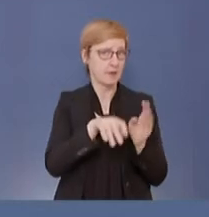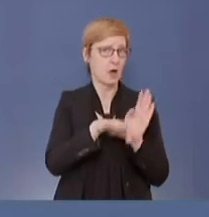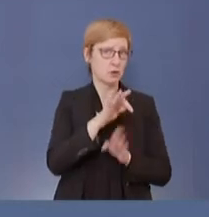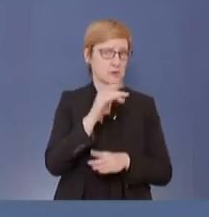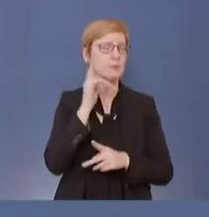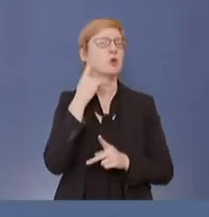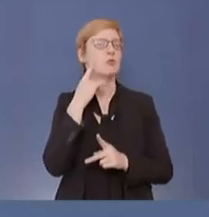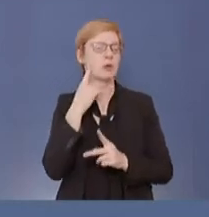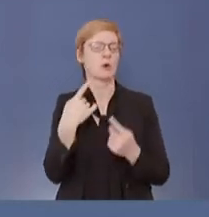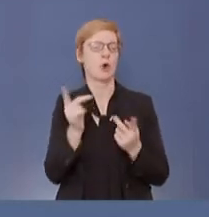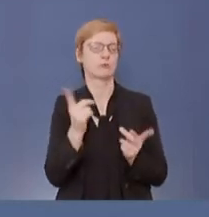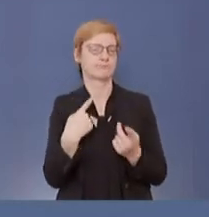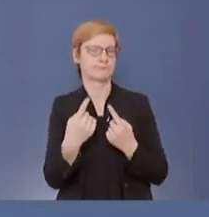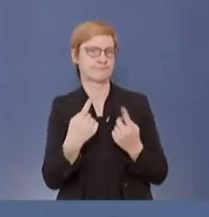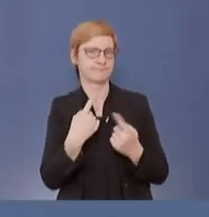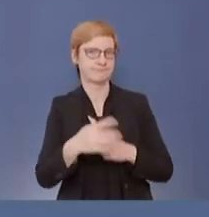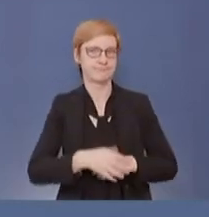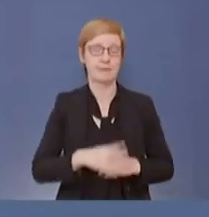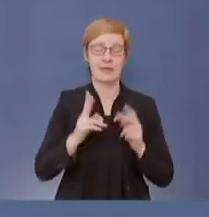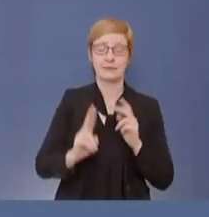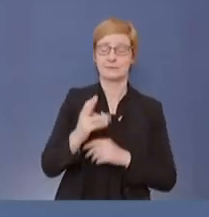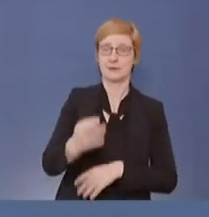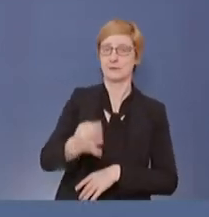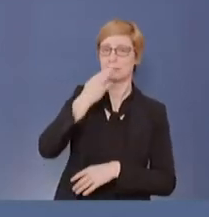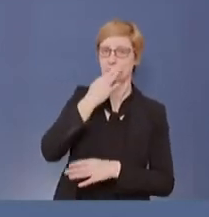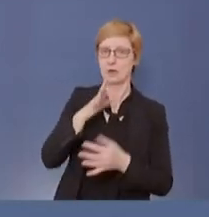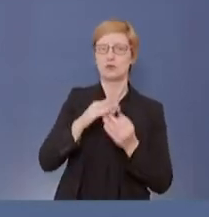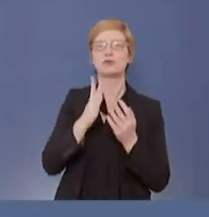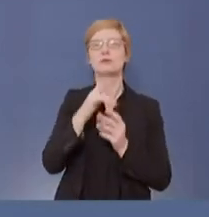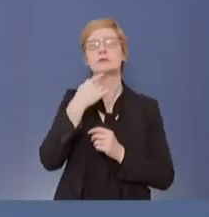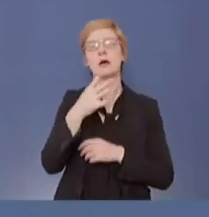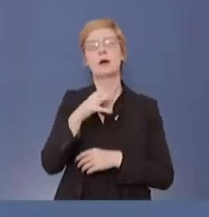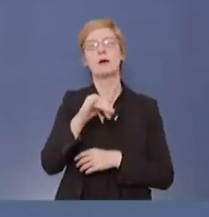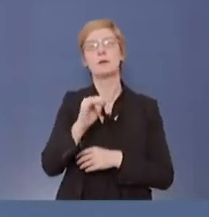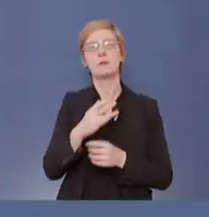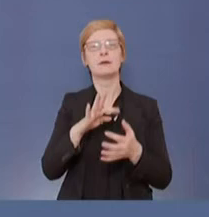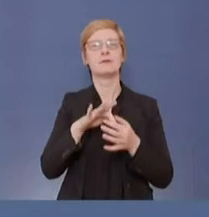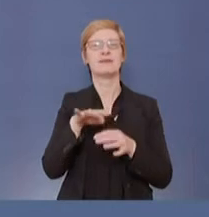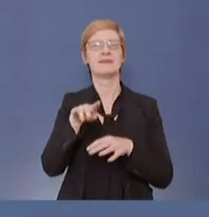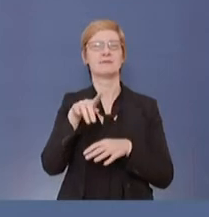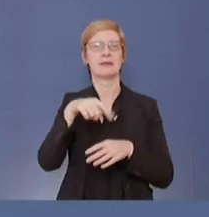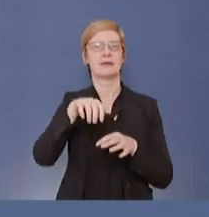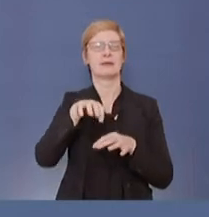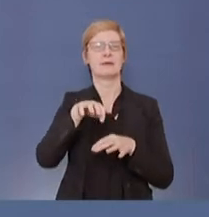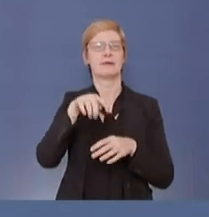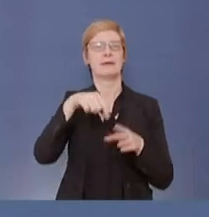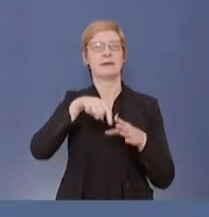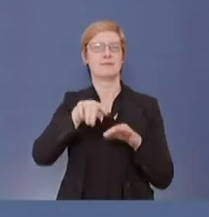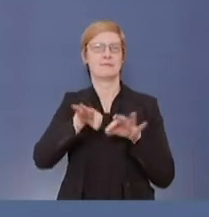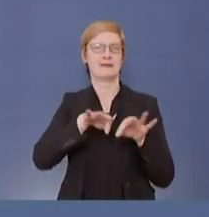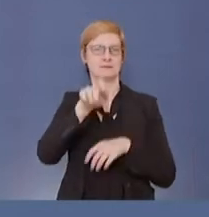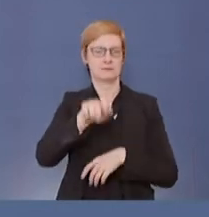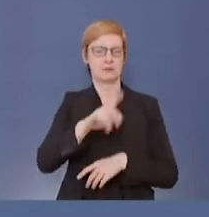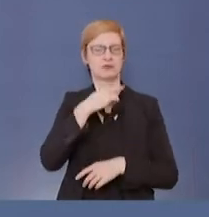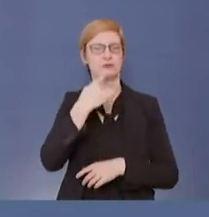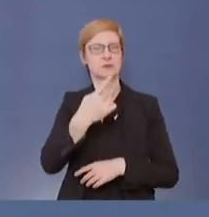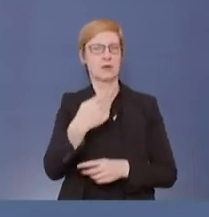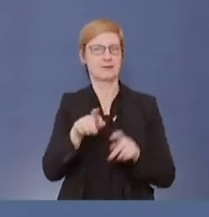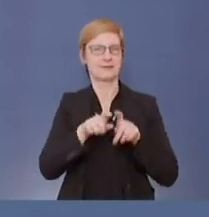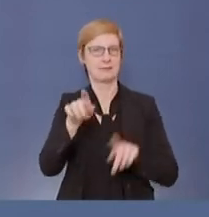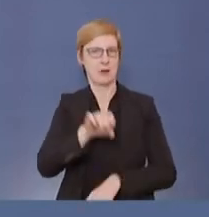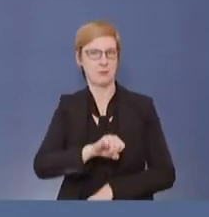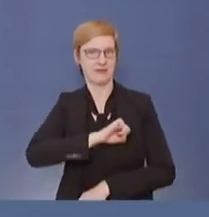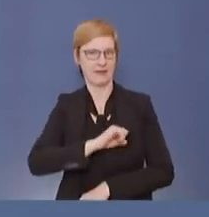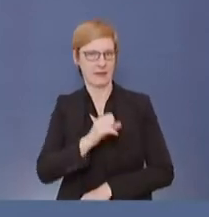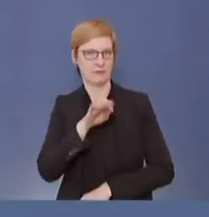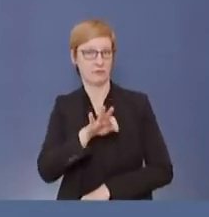Ich habe deutlich gemacht, welche politische Haltung der Bundesinnenminister zum Thema Privilegien für Geimpfte hat. Daran ändert sich nichts.